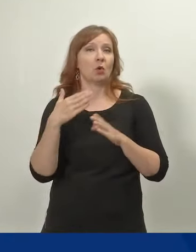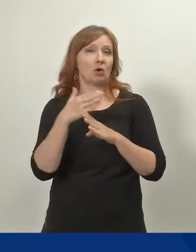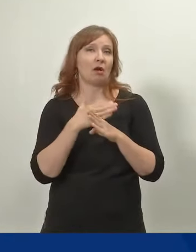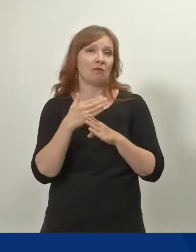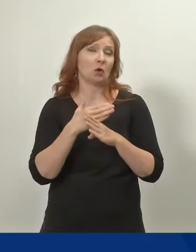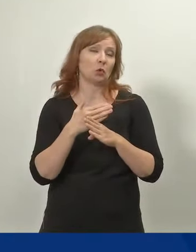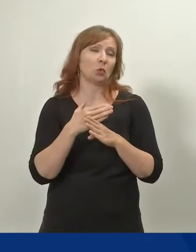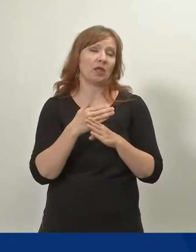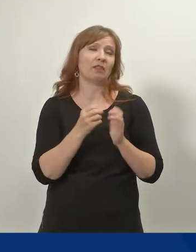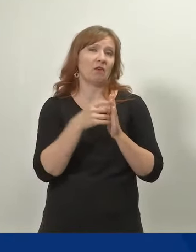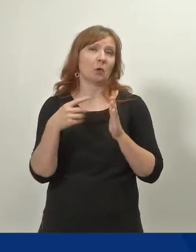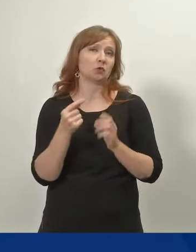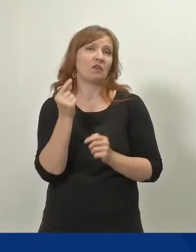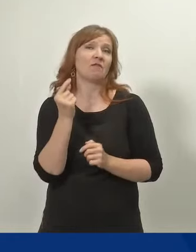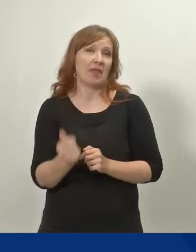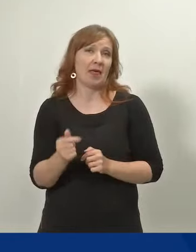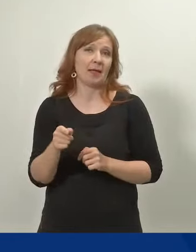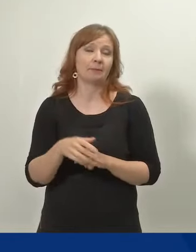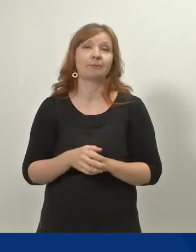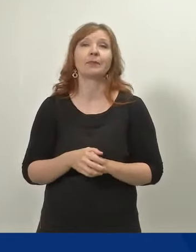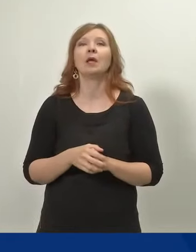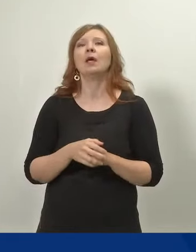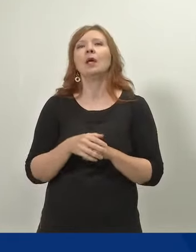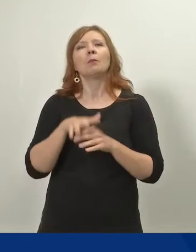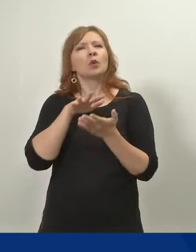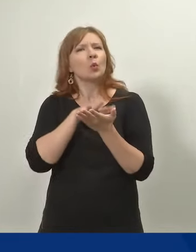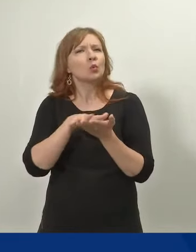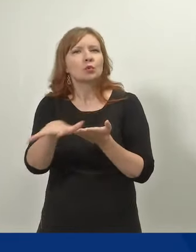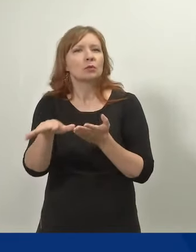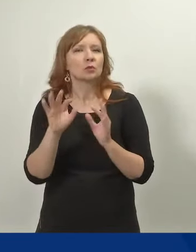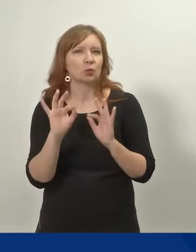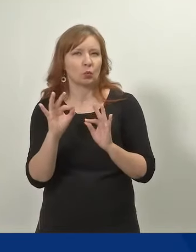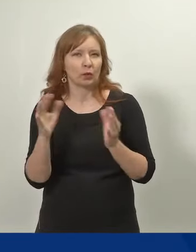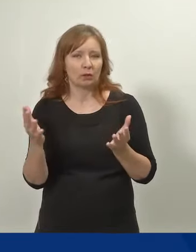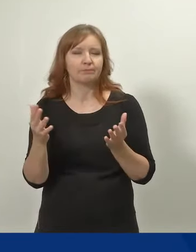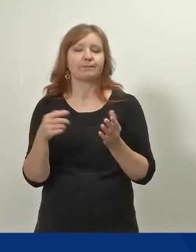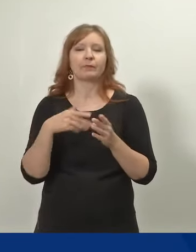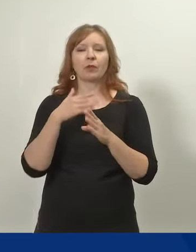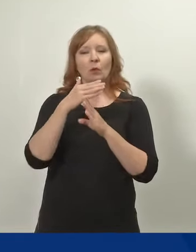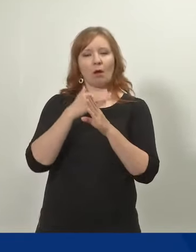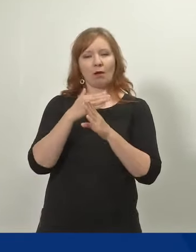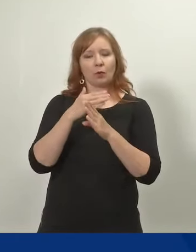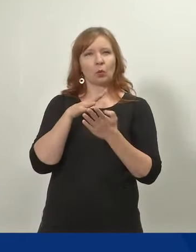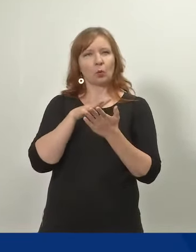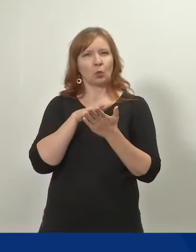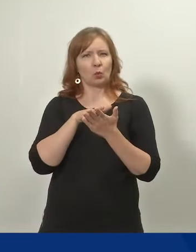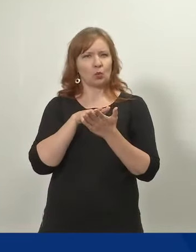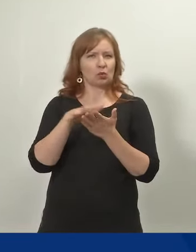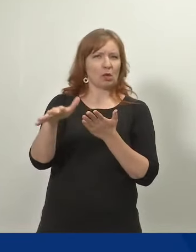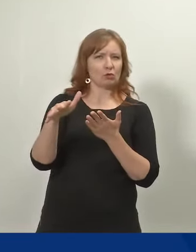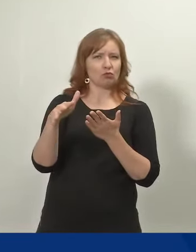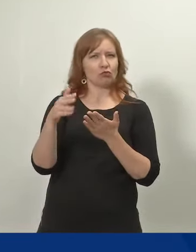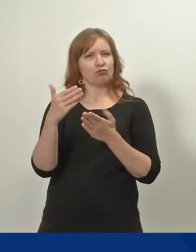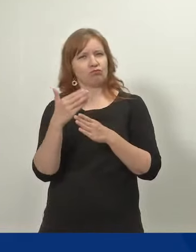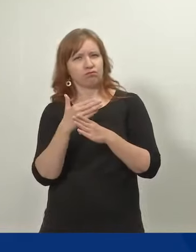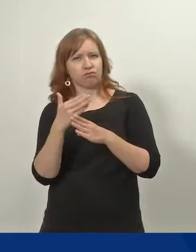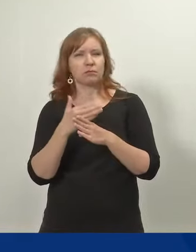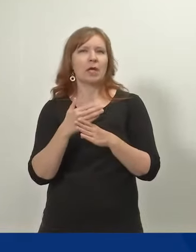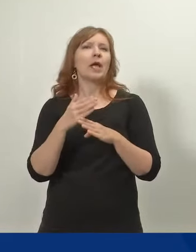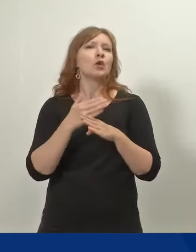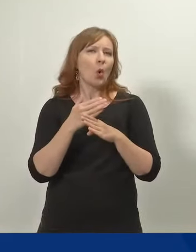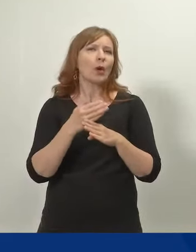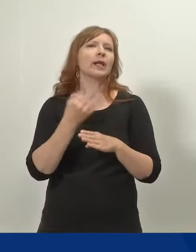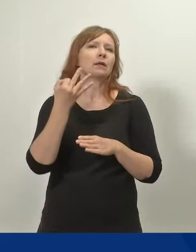pieniksi. Kustannuksista on siis arvioitu, että kustannusvaikutus on noin 80